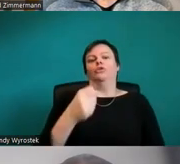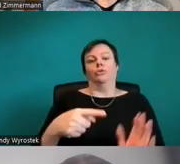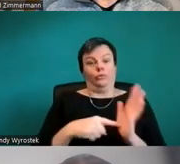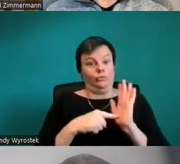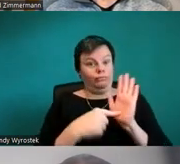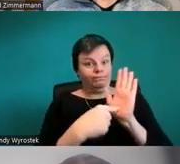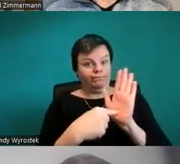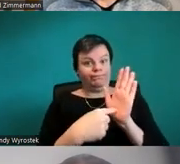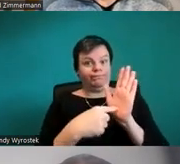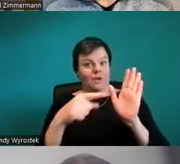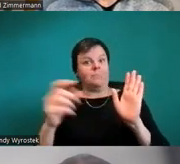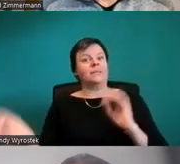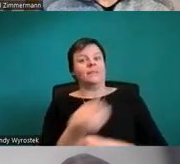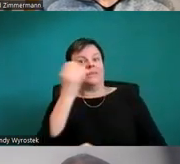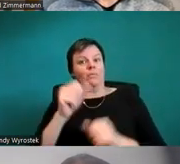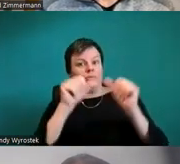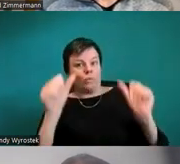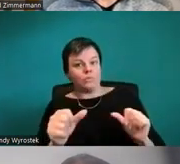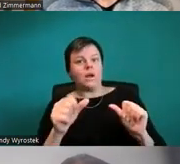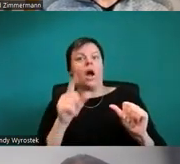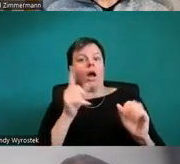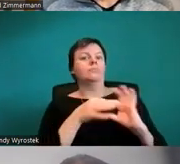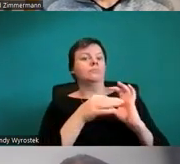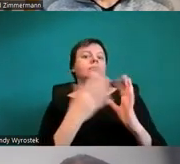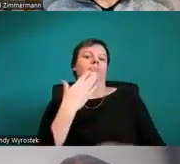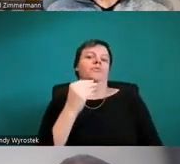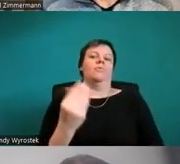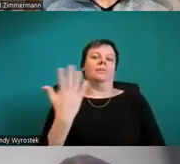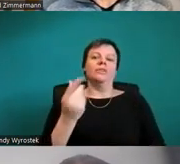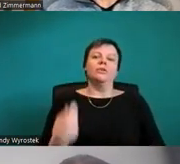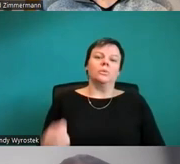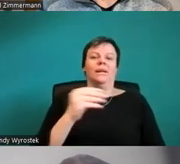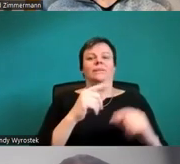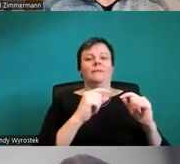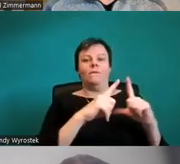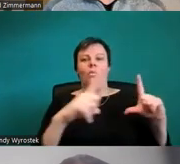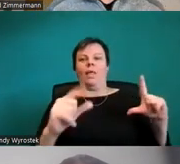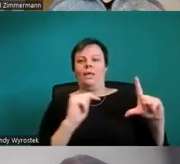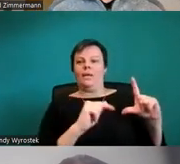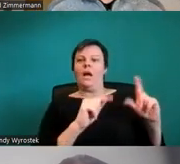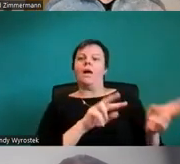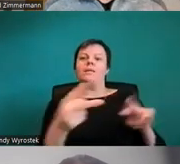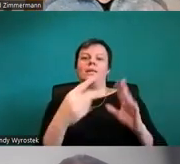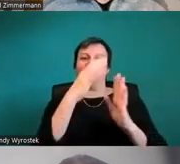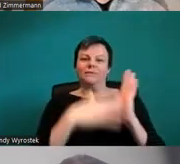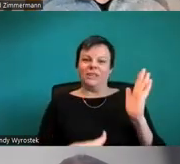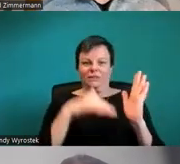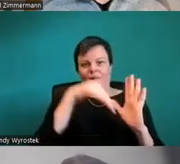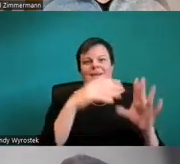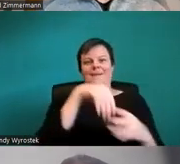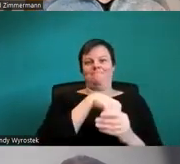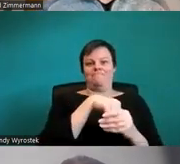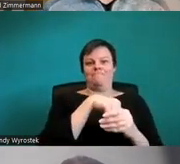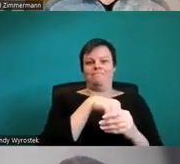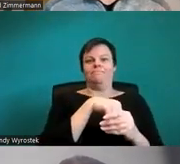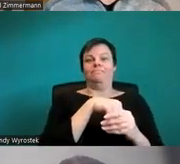den Alternativtext enthält, dann zu verstecken für die Präsentation zum Beispiel, weil da werde ich es ja mündlich erklären,